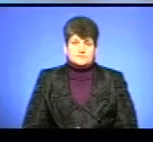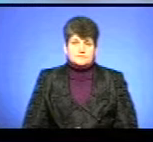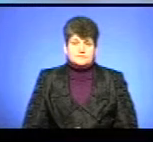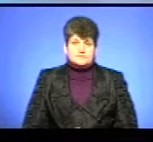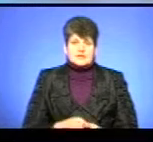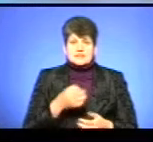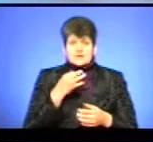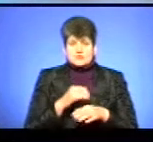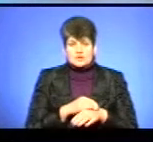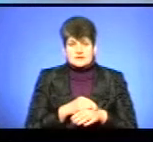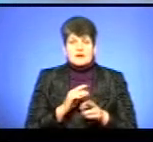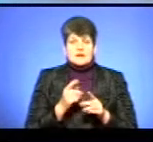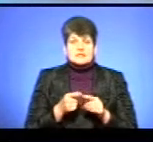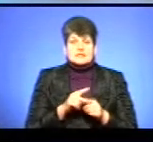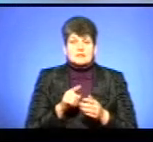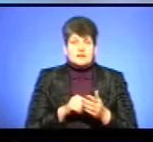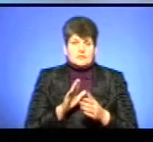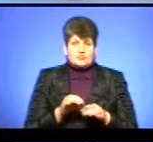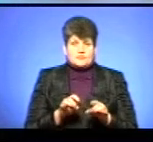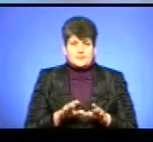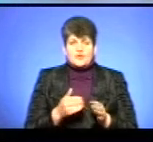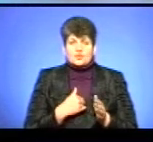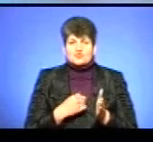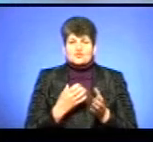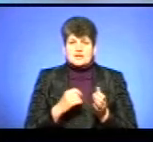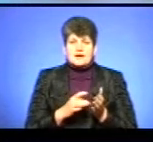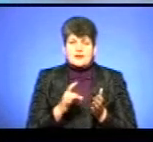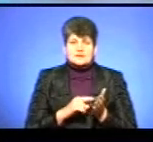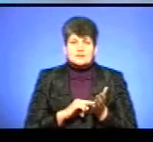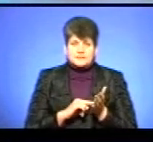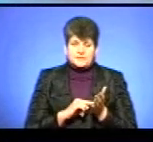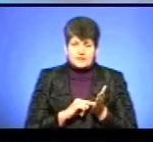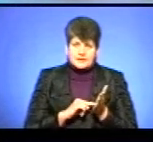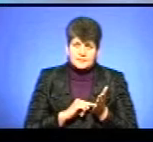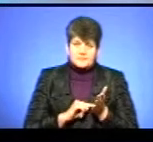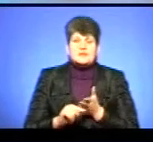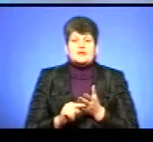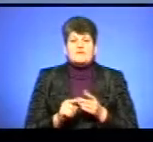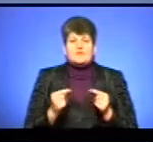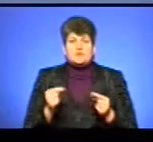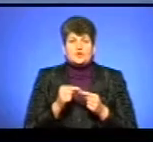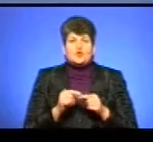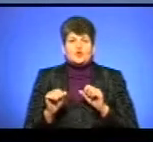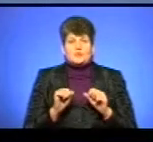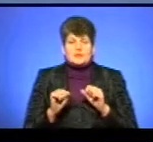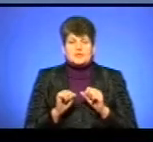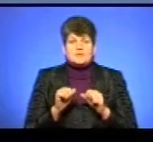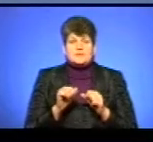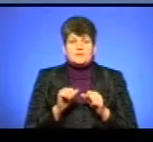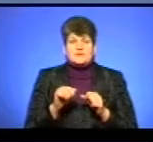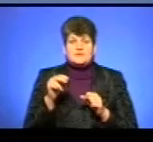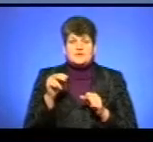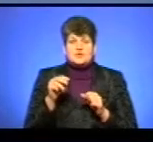Скажіть, будь ласка, як це питання буде вирішувати? Хочу ще раз наголосити, що відповідно до розпорядження Кабінету міністрів України від 7 листопада